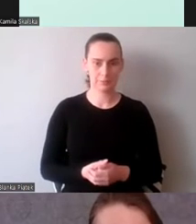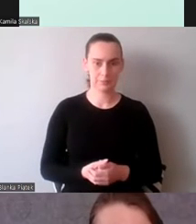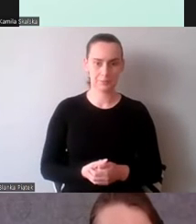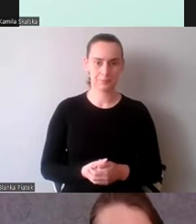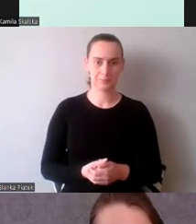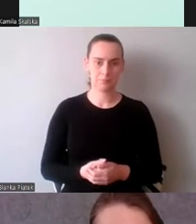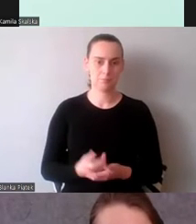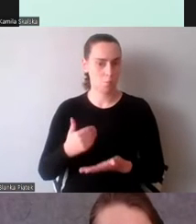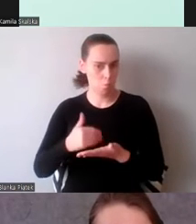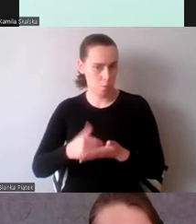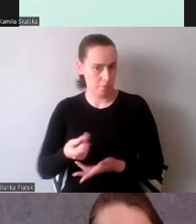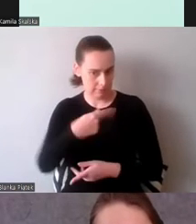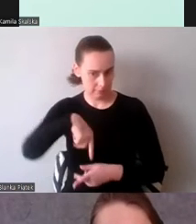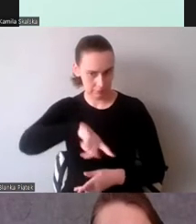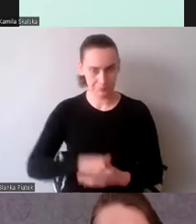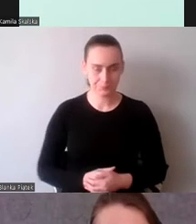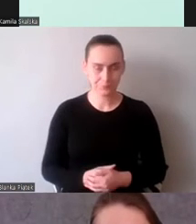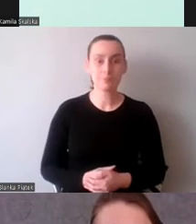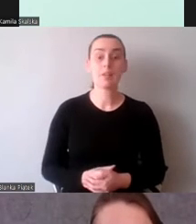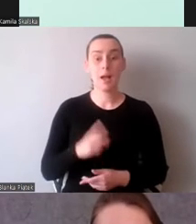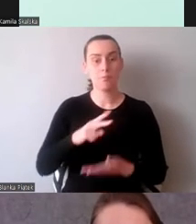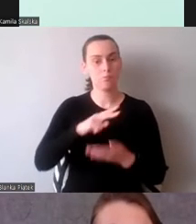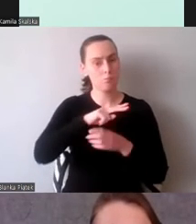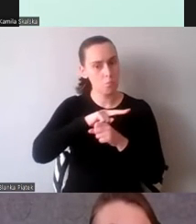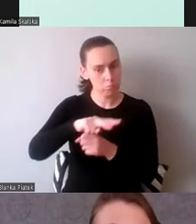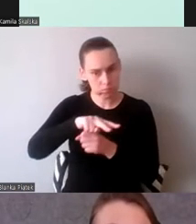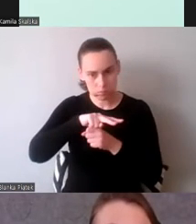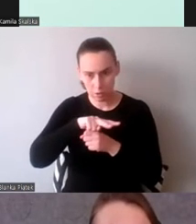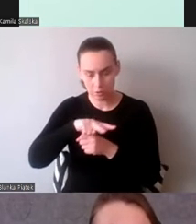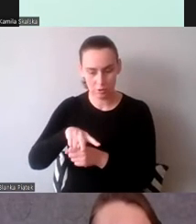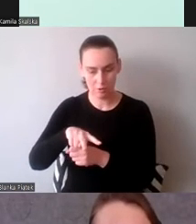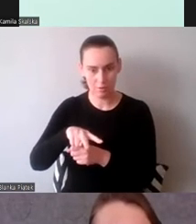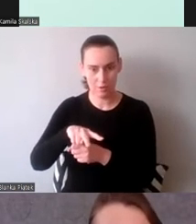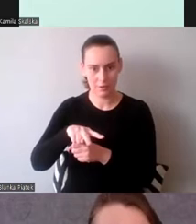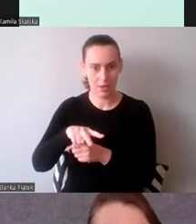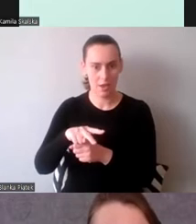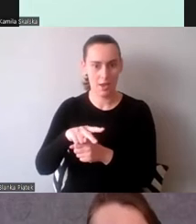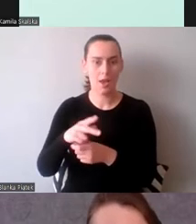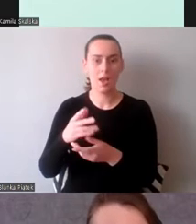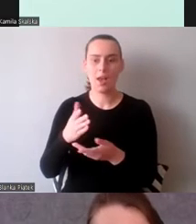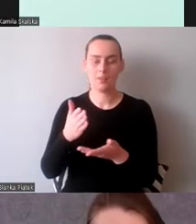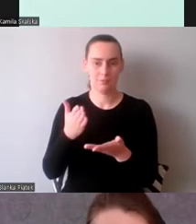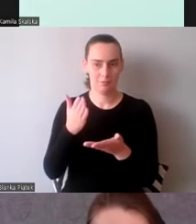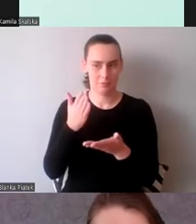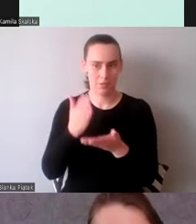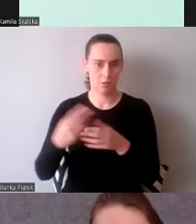I oczywiście monitorowanie nie ogranicza się do własnych procesów.